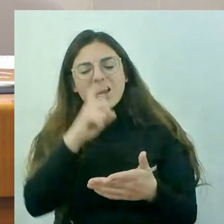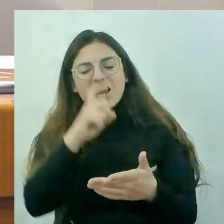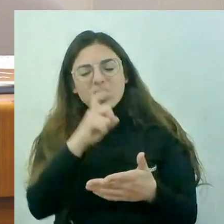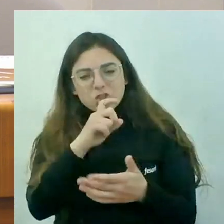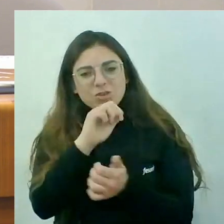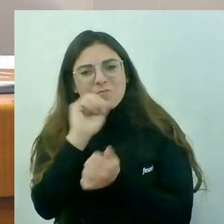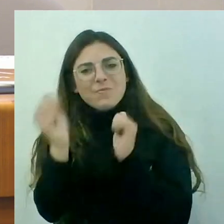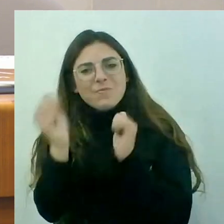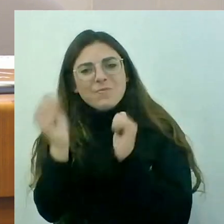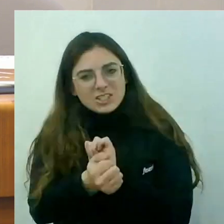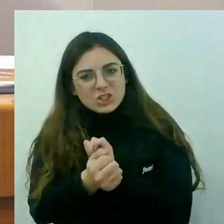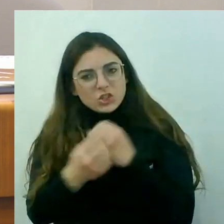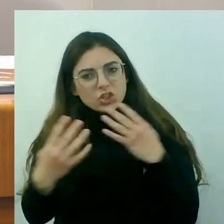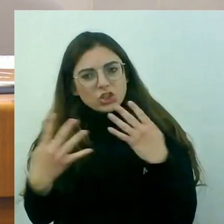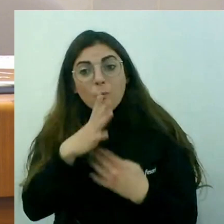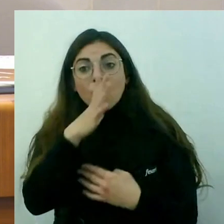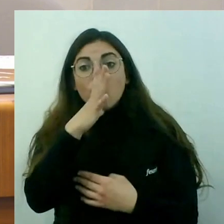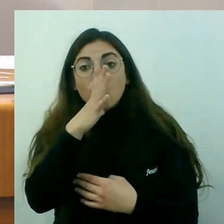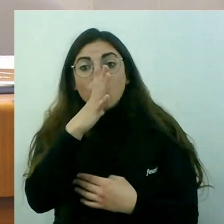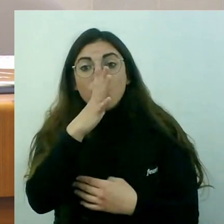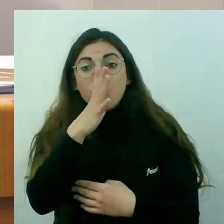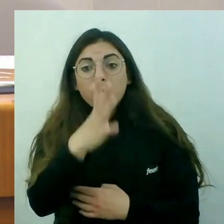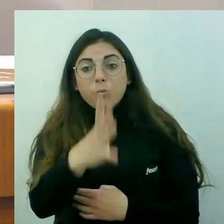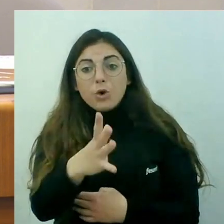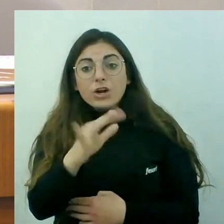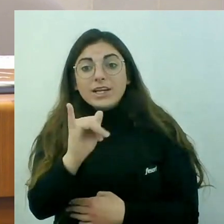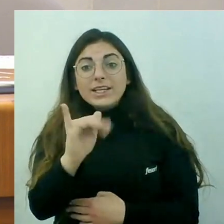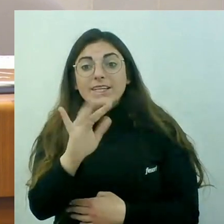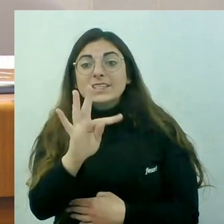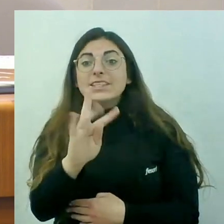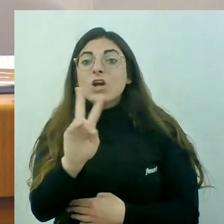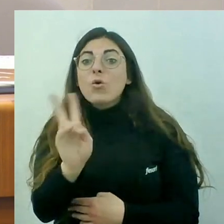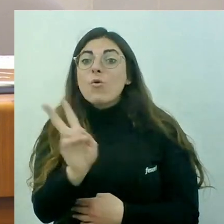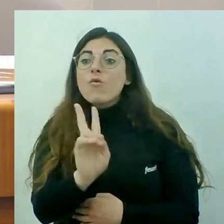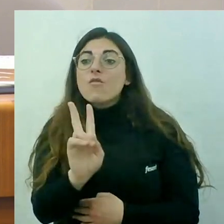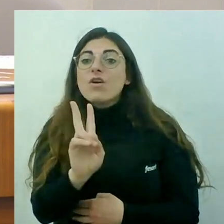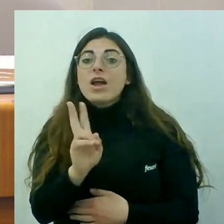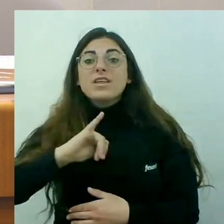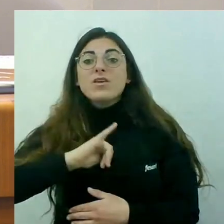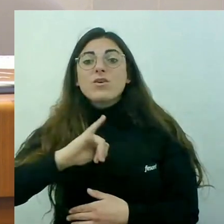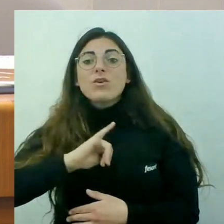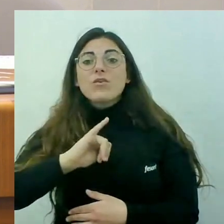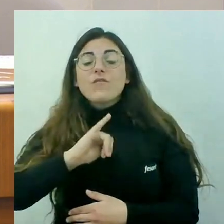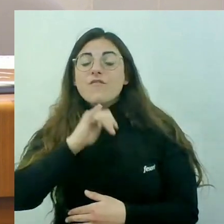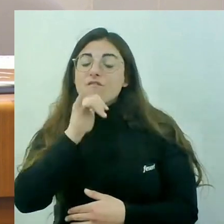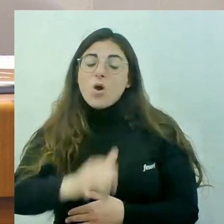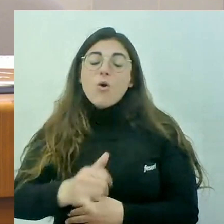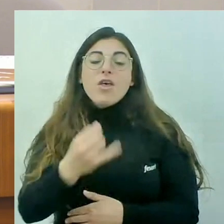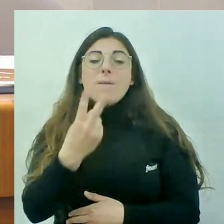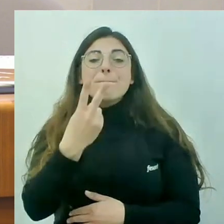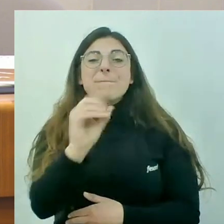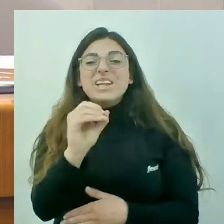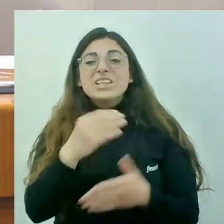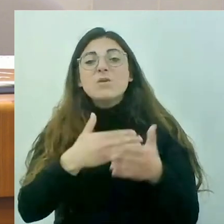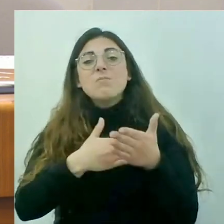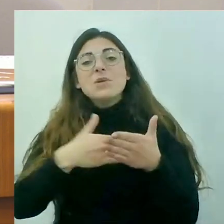provocat un frau en les ITV d'uns 20 milions d'euros. Continuem riguent-se, senyors del Partit Popular. 20 milions d'euros. Saben què